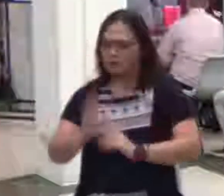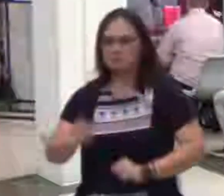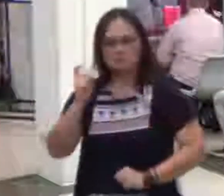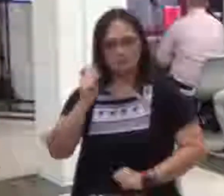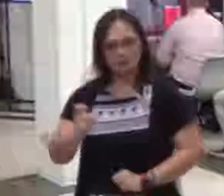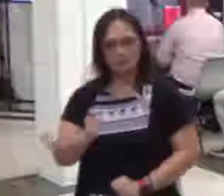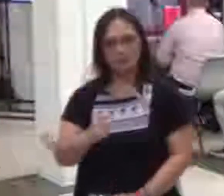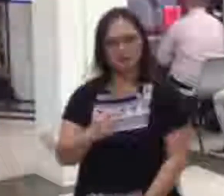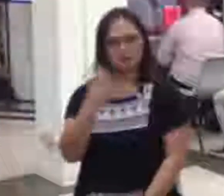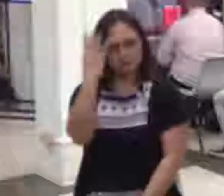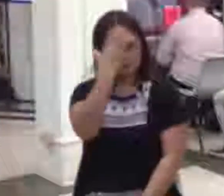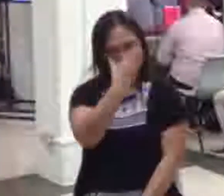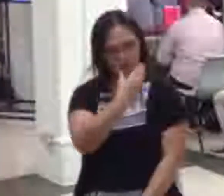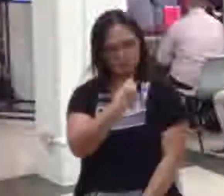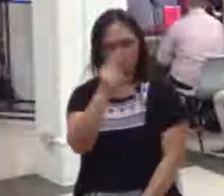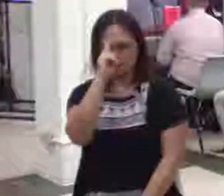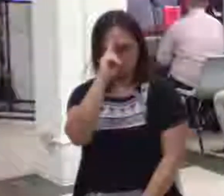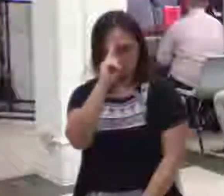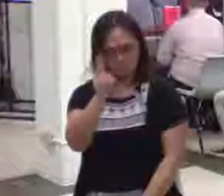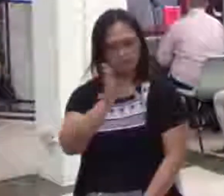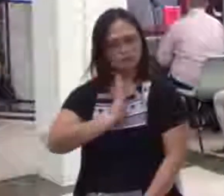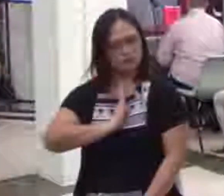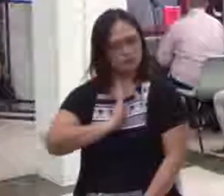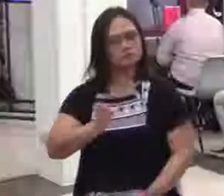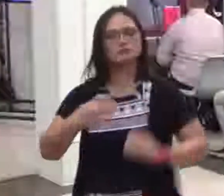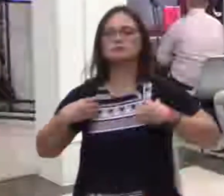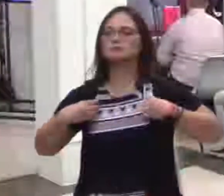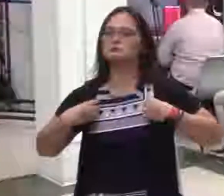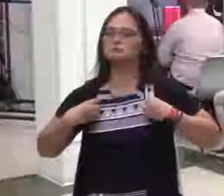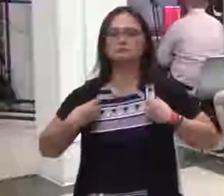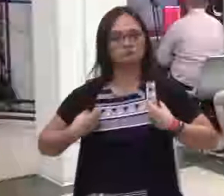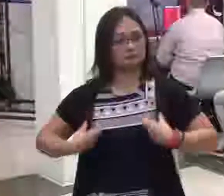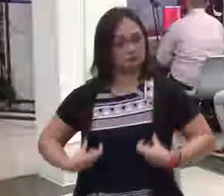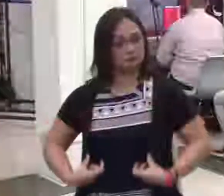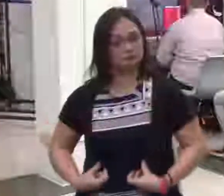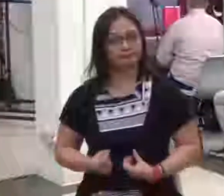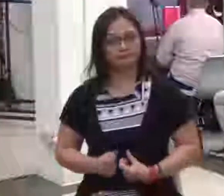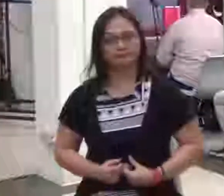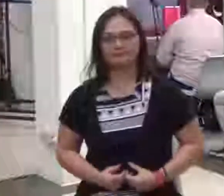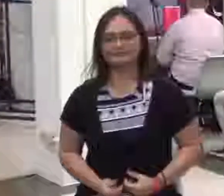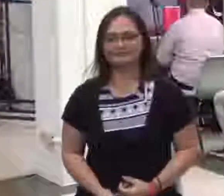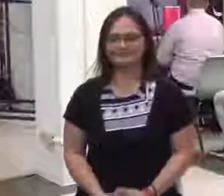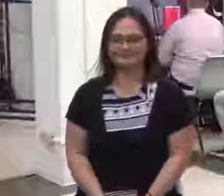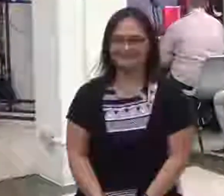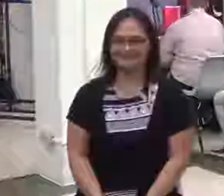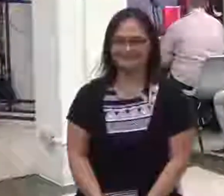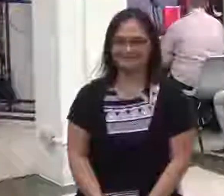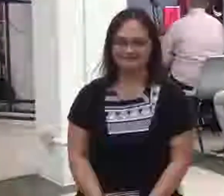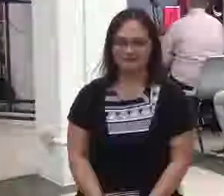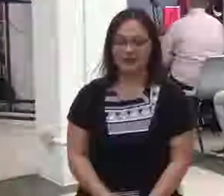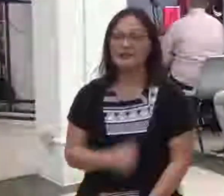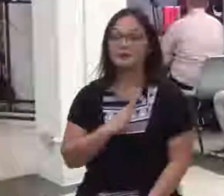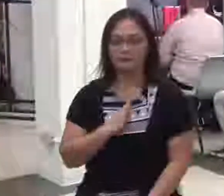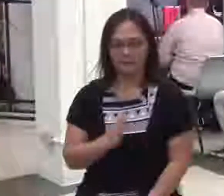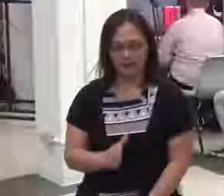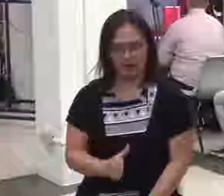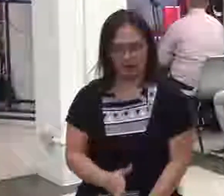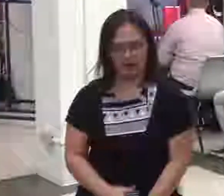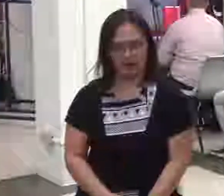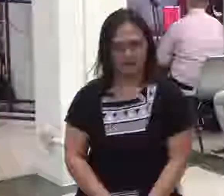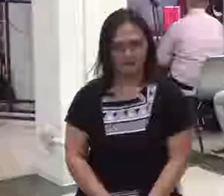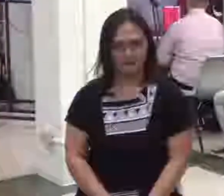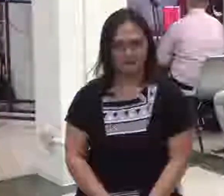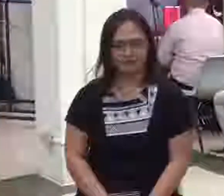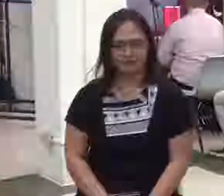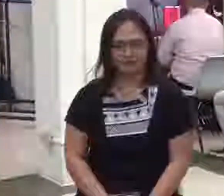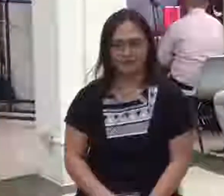sin in us not our glory not anything sa pinanggagalingan po natin kaya